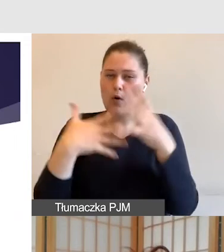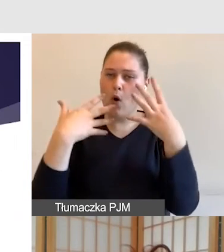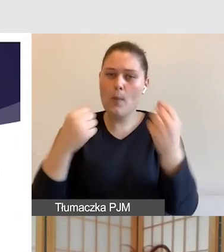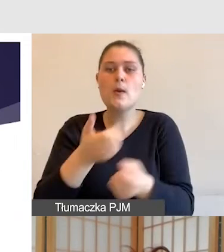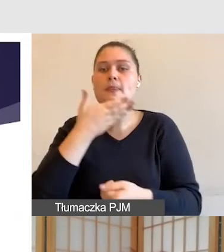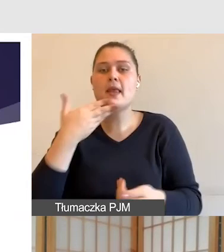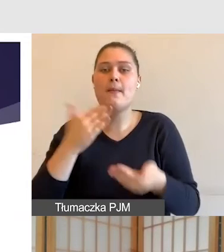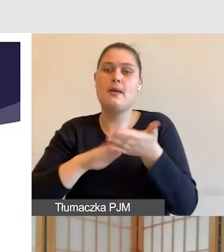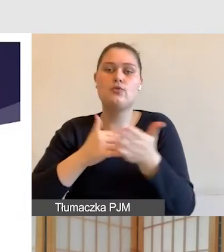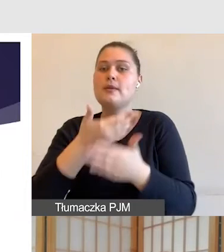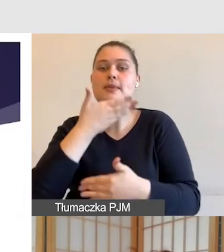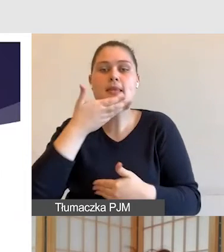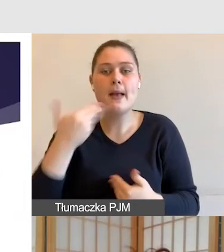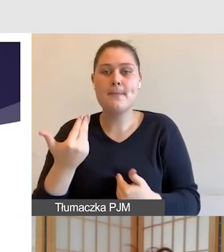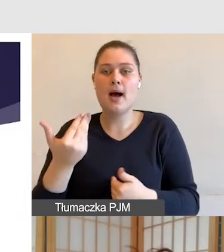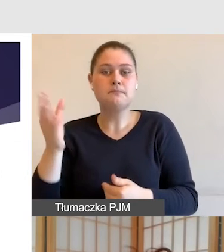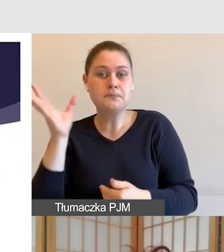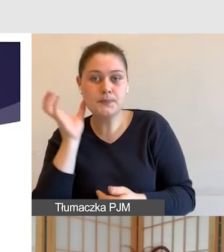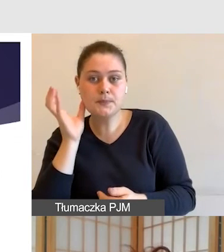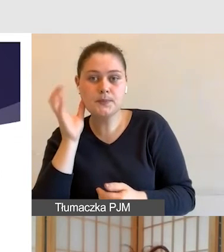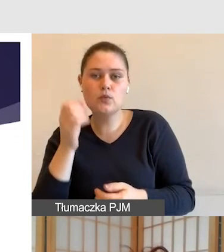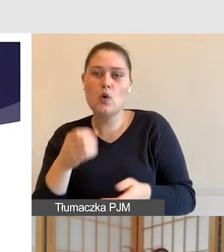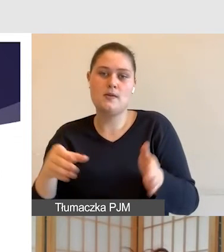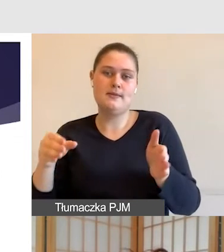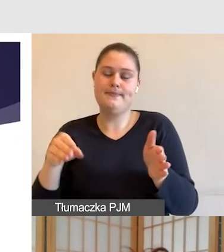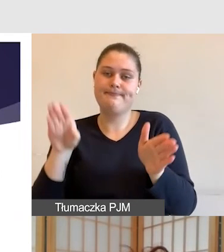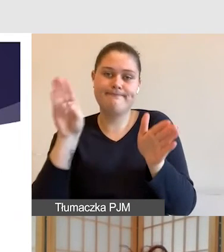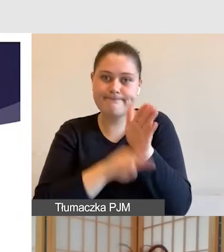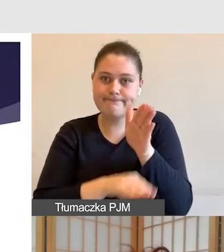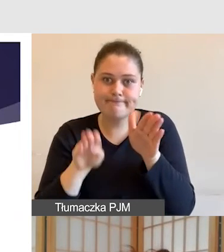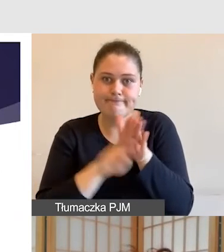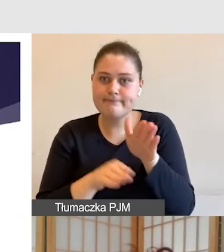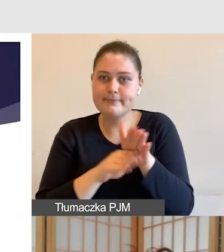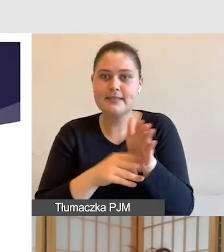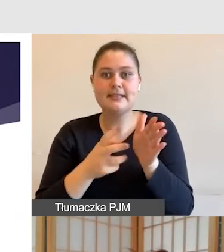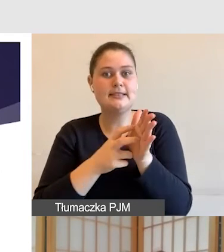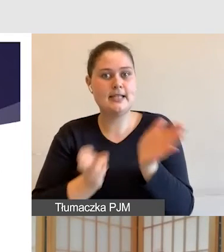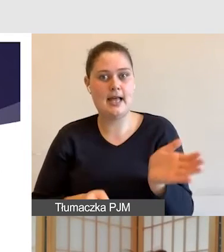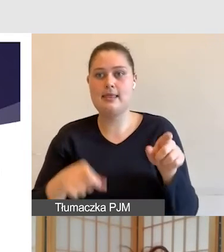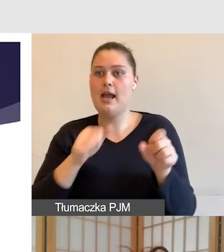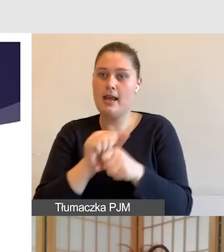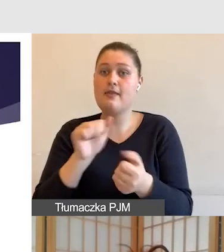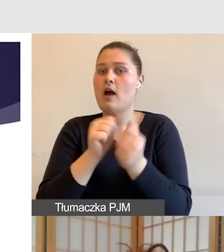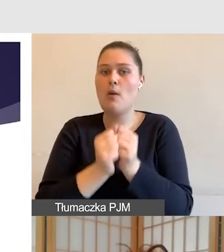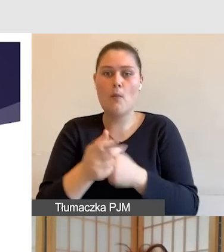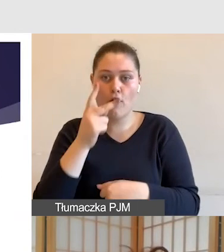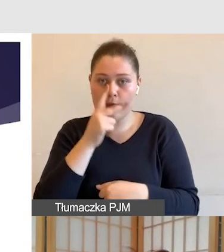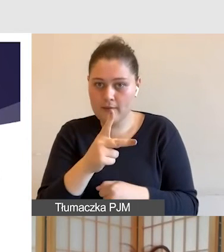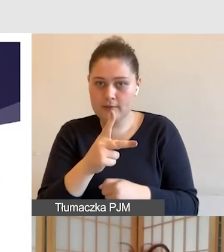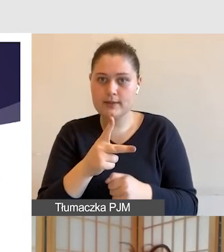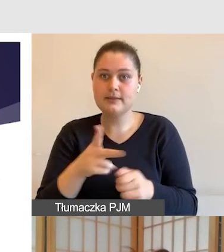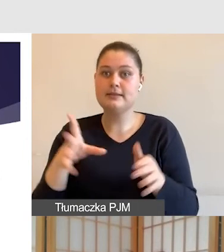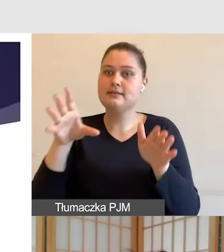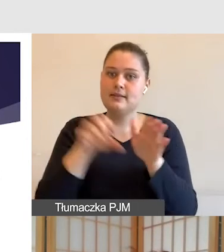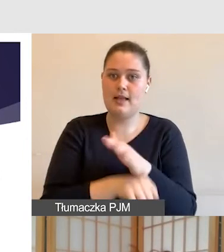ta niewerbalna, czyli nasze wzrok, jeżeli już nie widzimy czegoś, nie możemy dostrzec, mamy problemy, to aż 55%